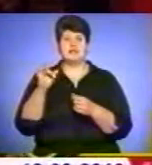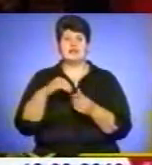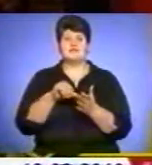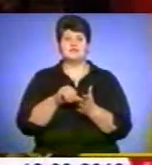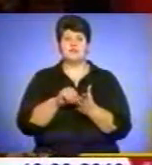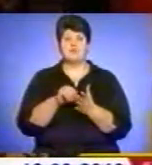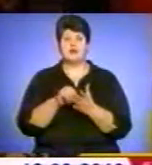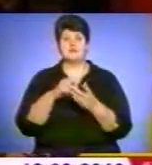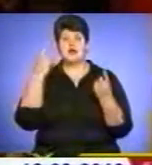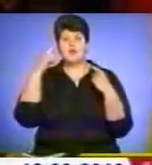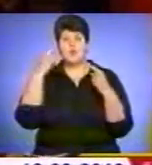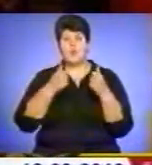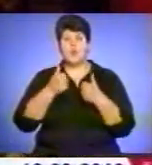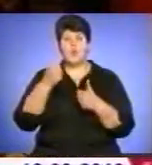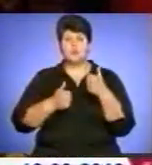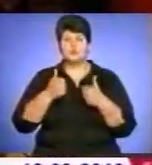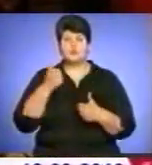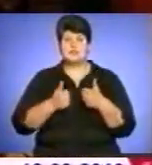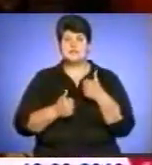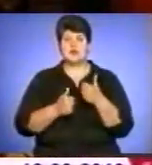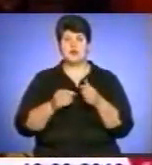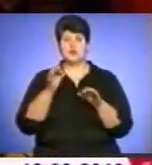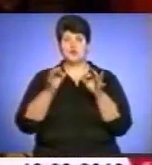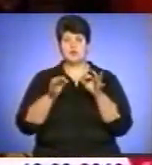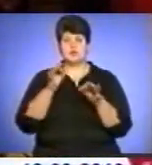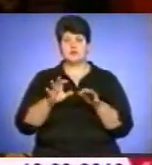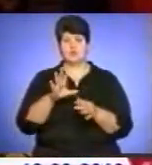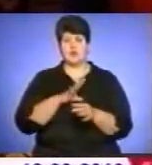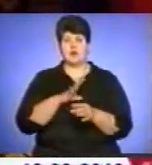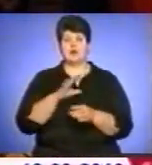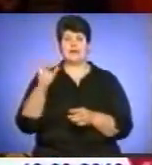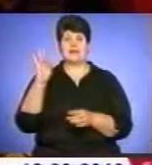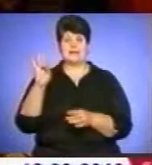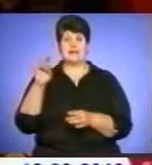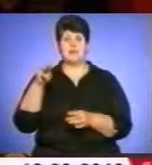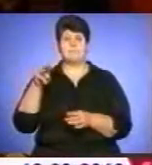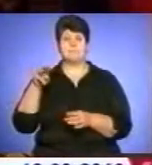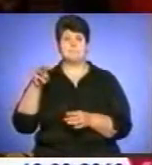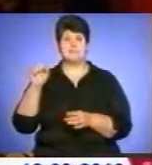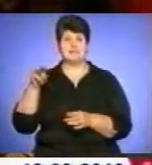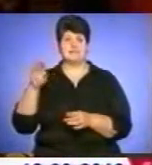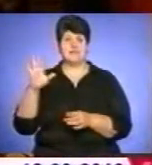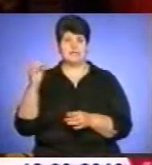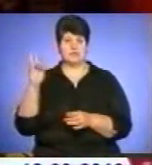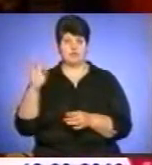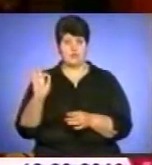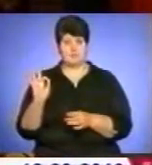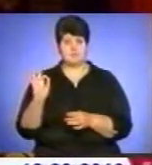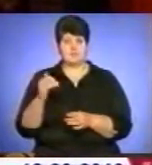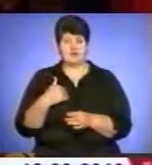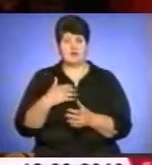конкурсі ось цією баладою «Чорнобиль – наш біль», а Журій Вітольдова – Ніна Матвієнко. Я отримав там